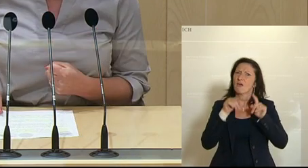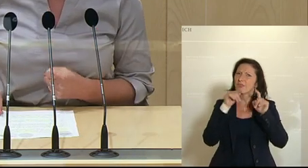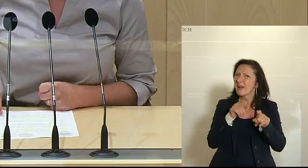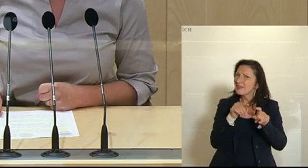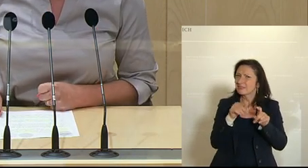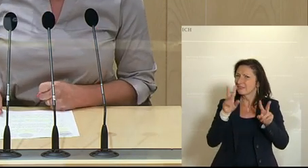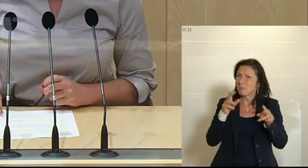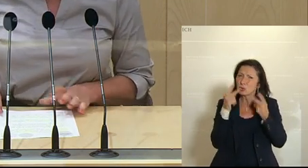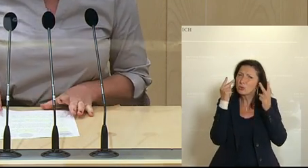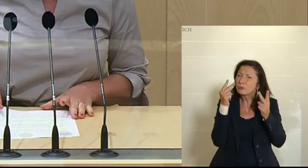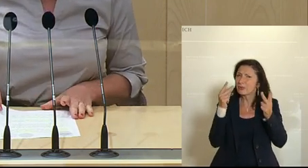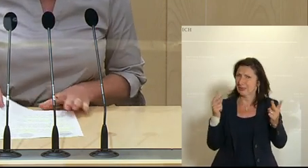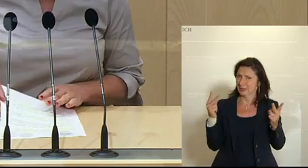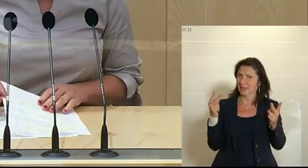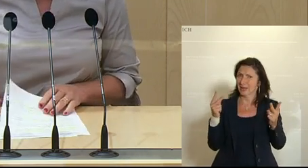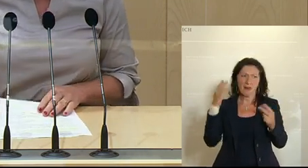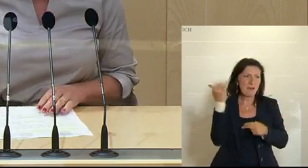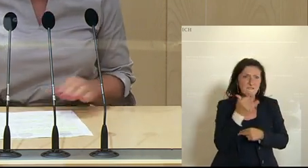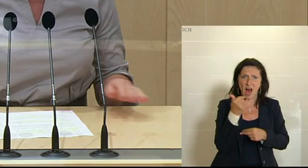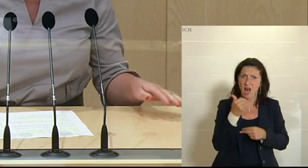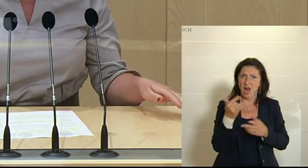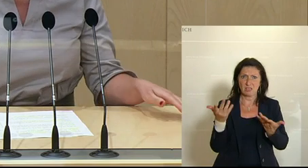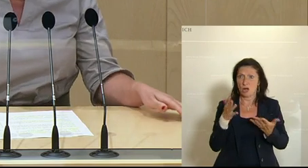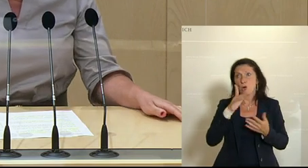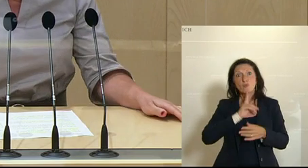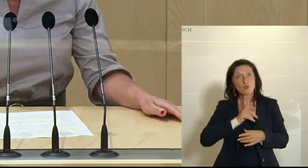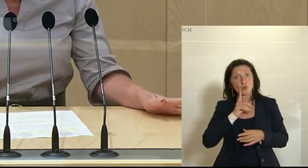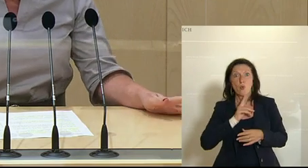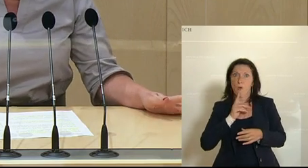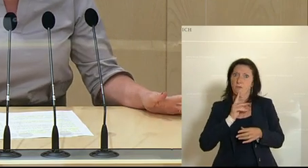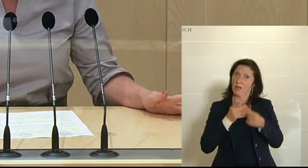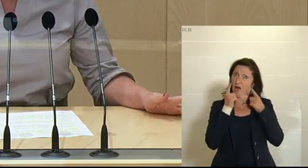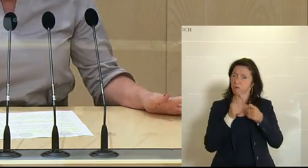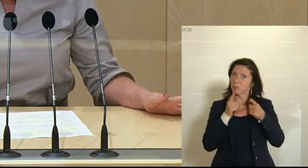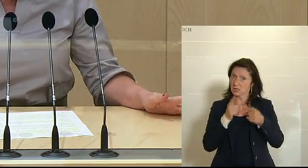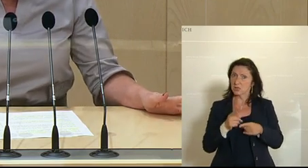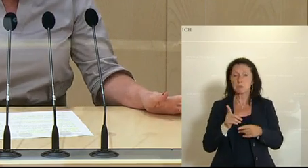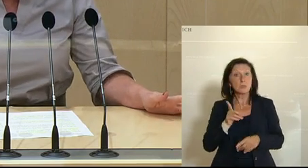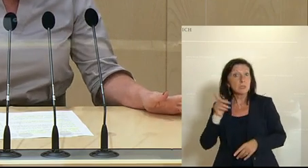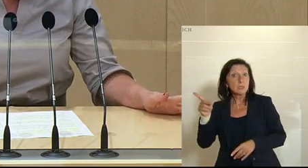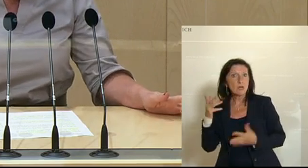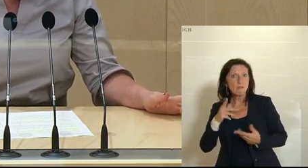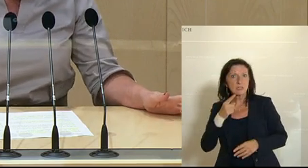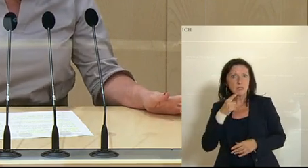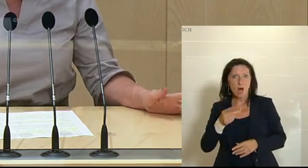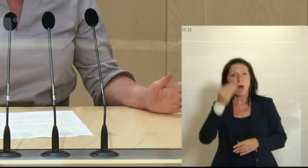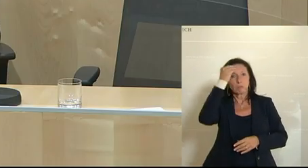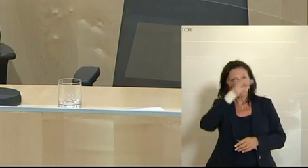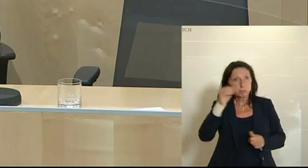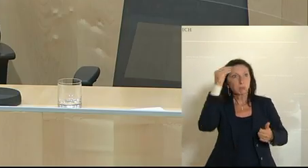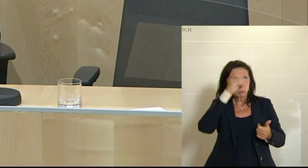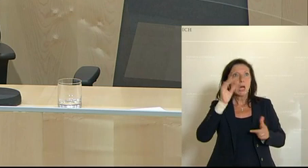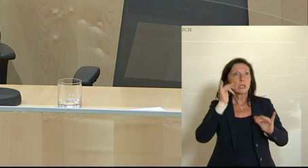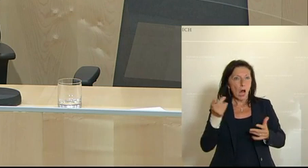so wichtigen Gut wurde einfach zu wenig Beachtung geschenkt. Viel wurde angekündigt von Ihnen, wenig wurde umgesetzt. Wir